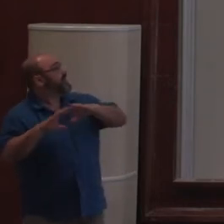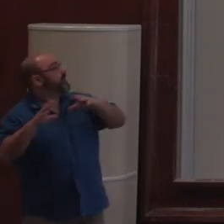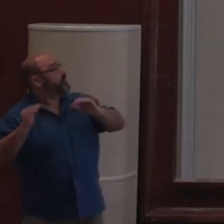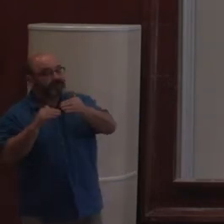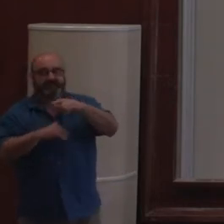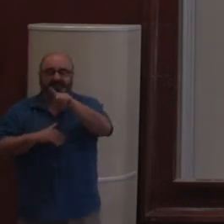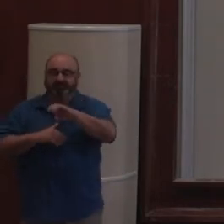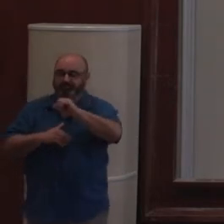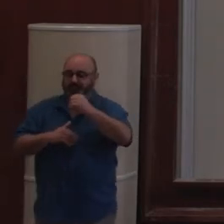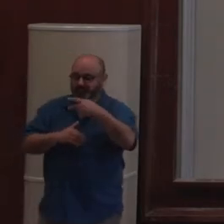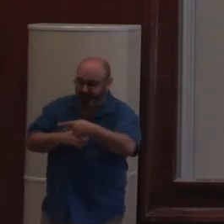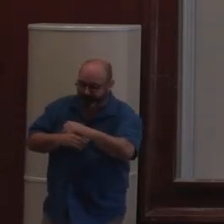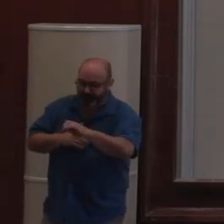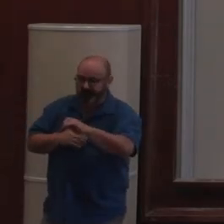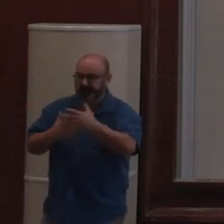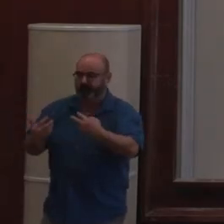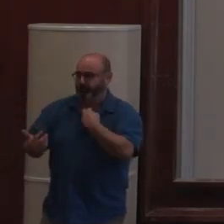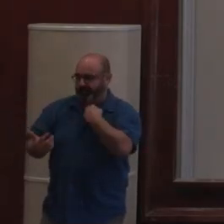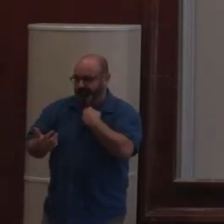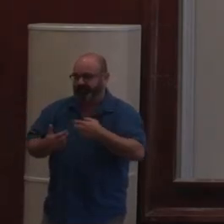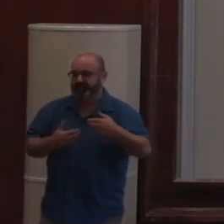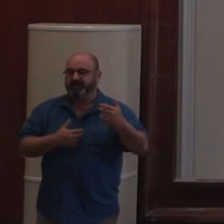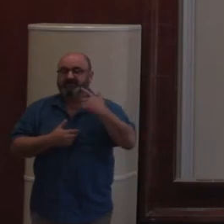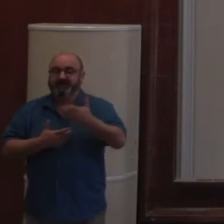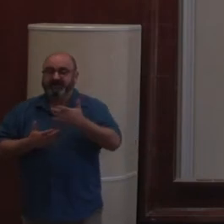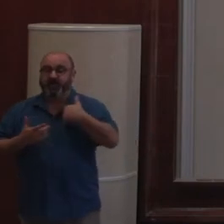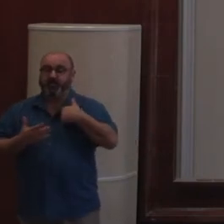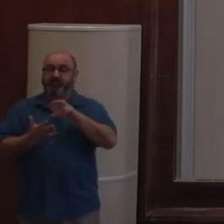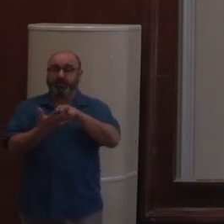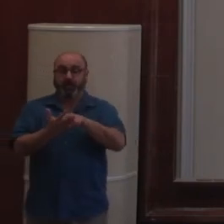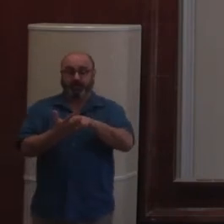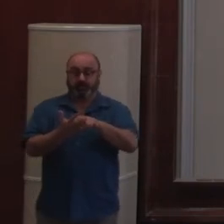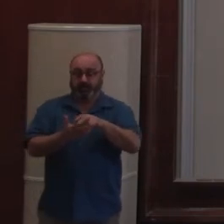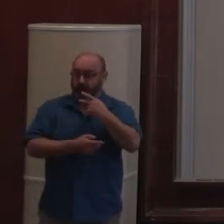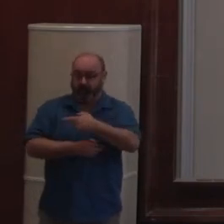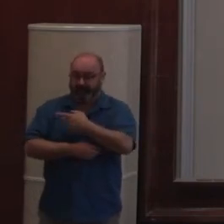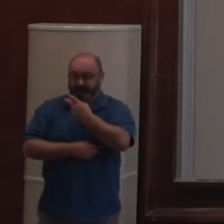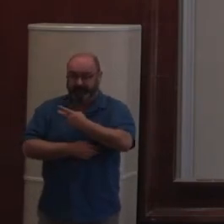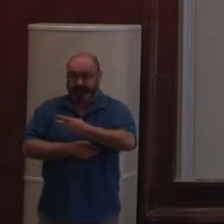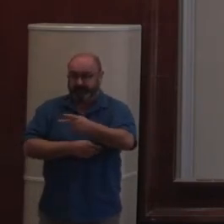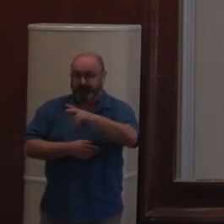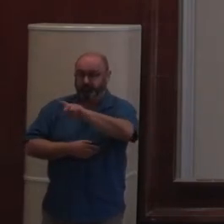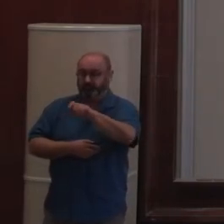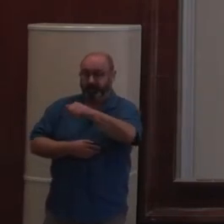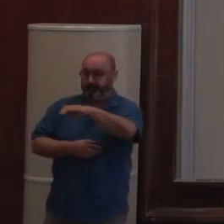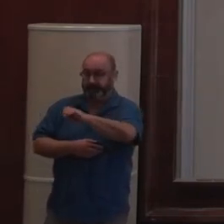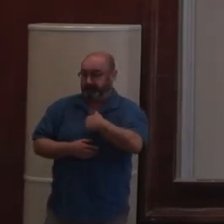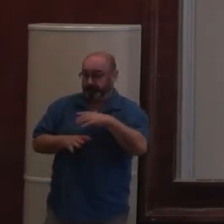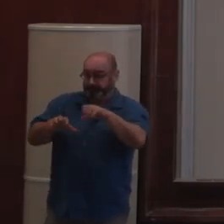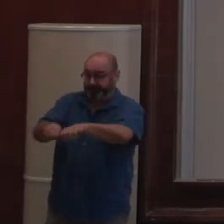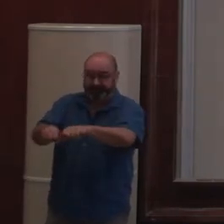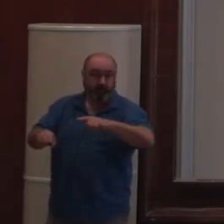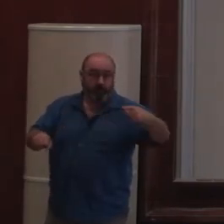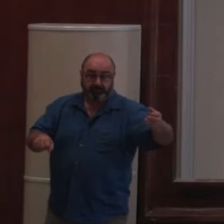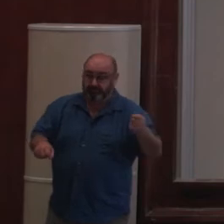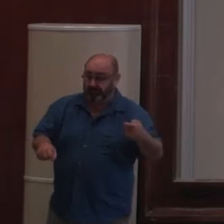relativement à l'arrêt. C'est-à-dire qu'on est maintenant, nous, Plone, les plus gros utilisateurs de ZOP. Il n'y pas grand monde qui fait quelque chose avec.